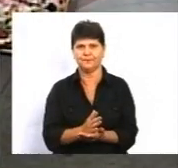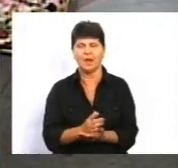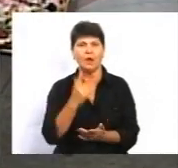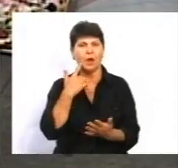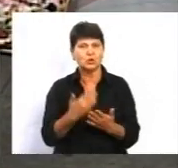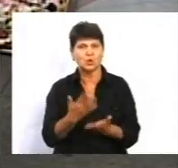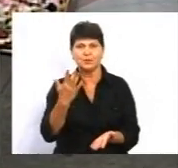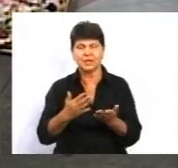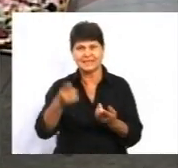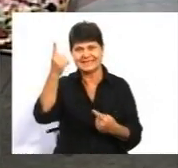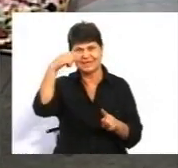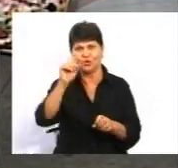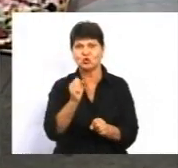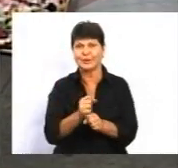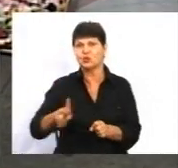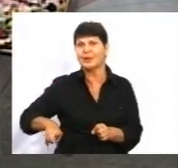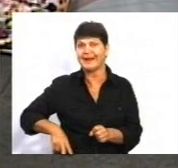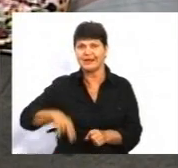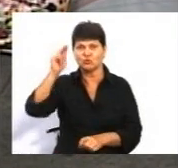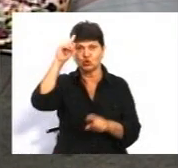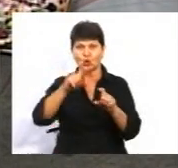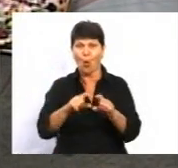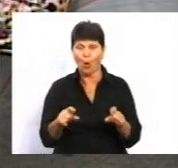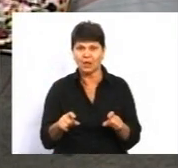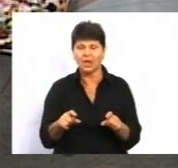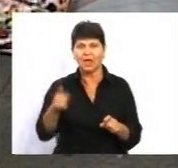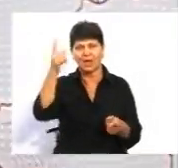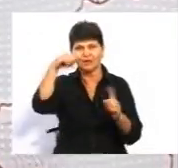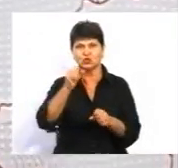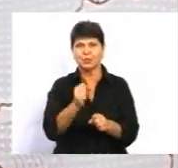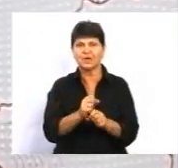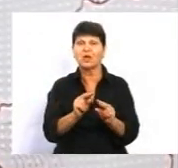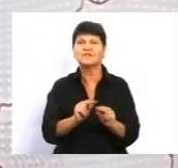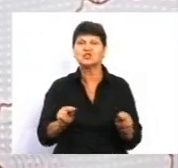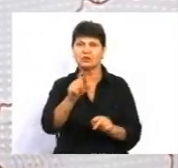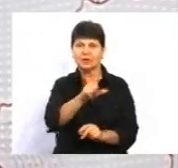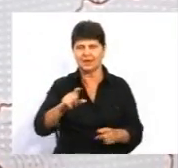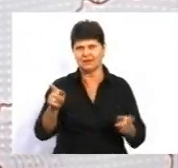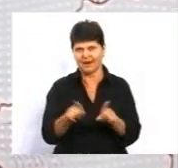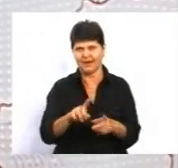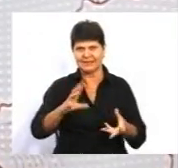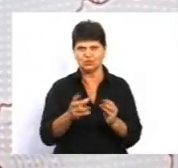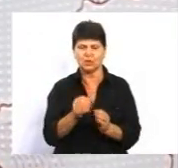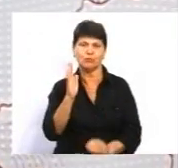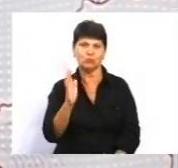якщо творчо працює директор школи, творчо працюють вчителі, от результату таким і буде.